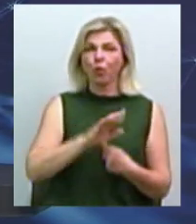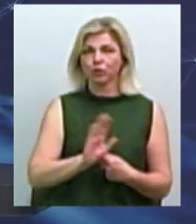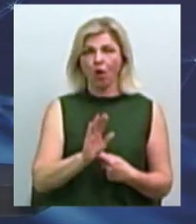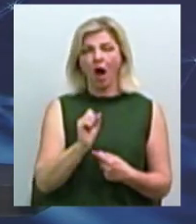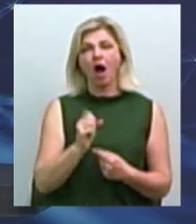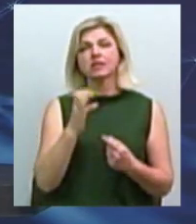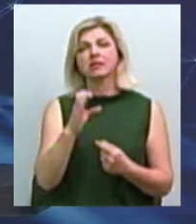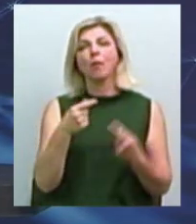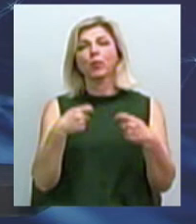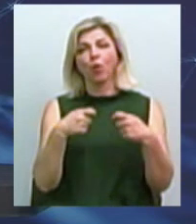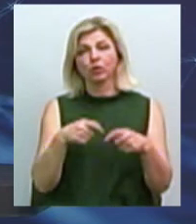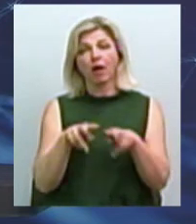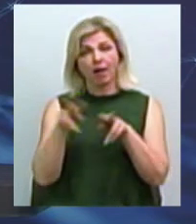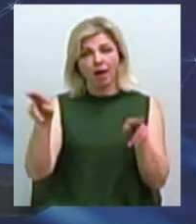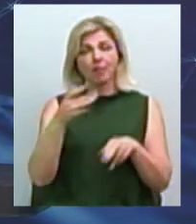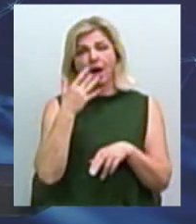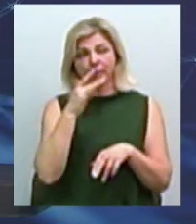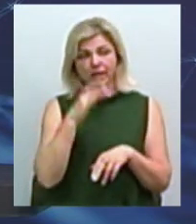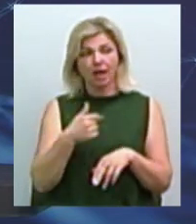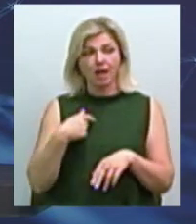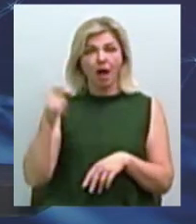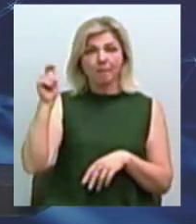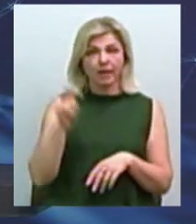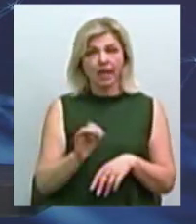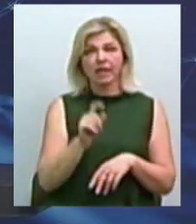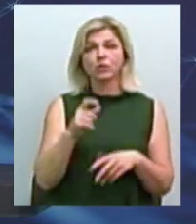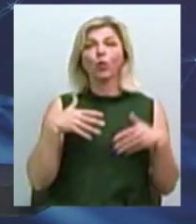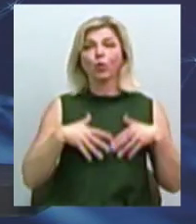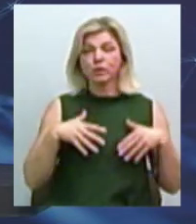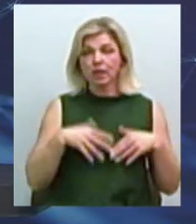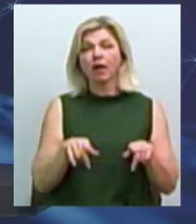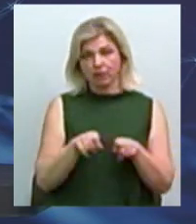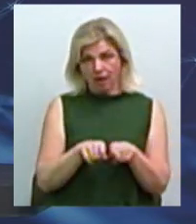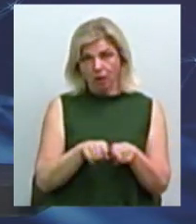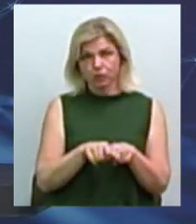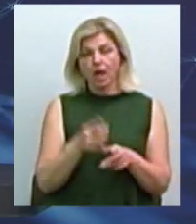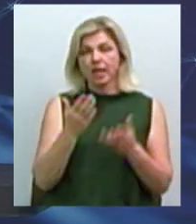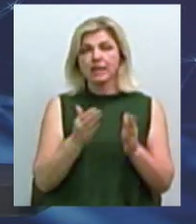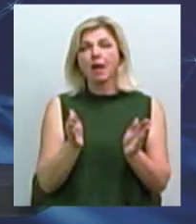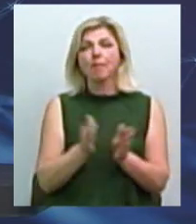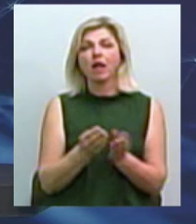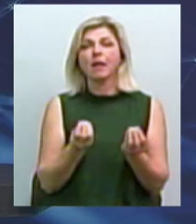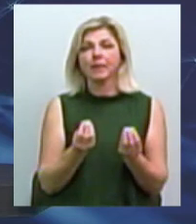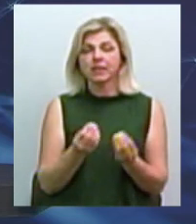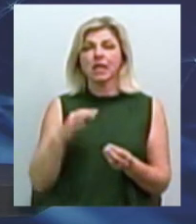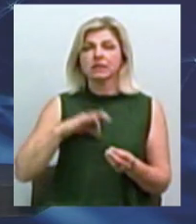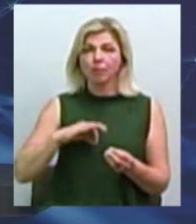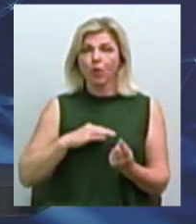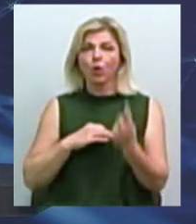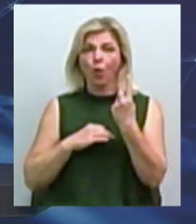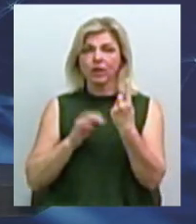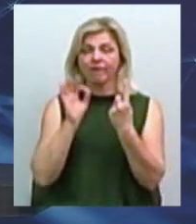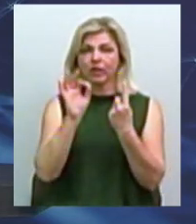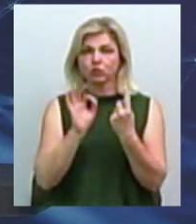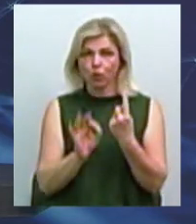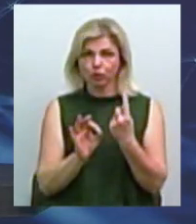Це і в Америці, я тільки приїхала з Грузії в Грузії, і якщо б нам, малому бізнесу, застосували 1%